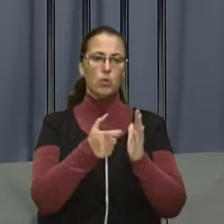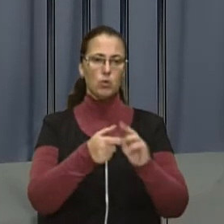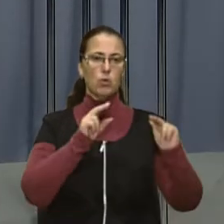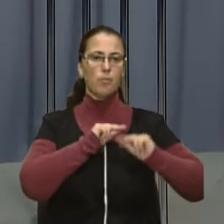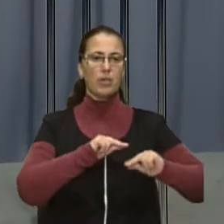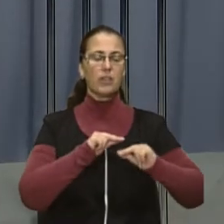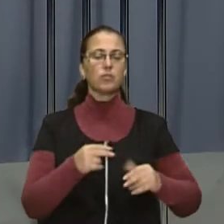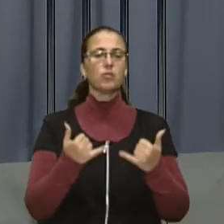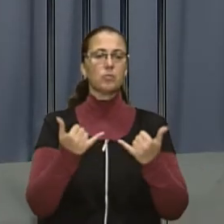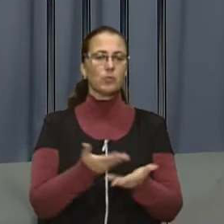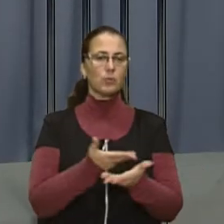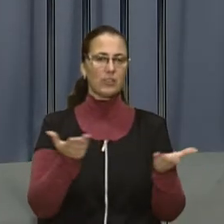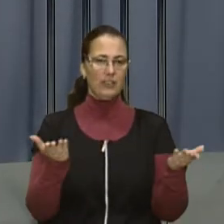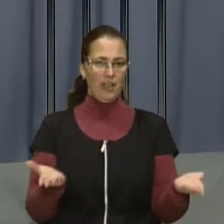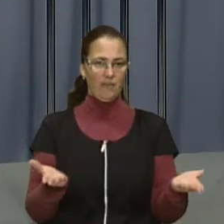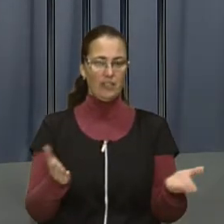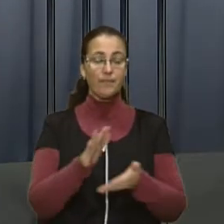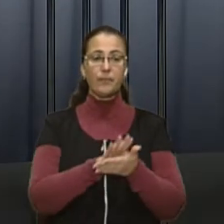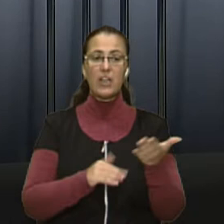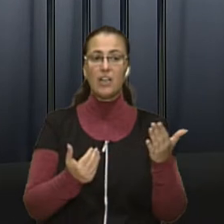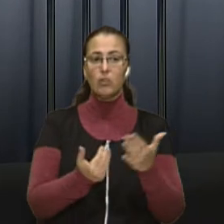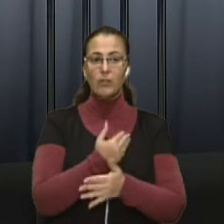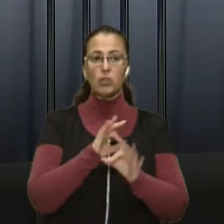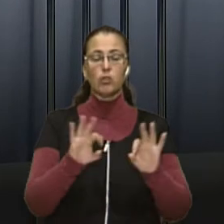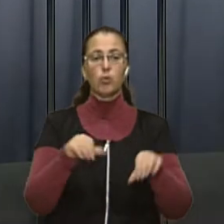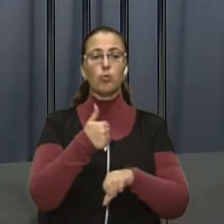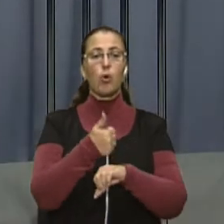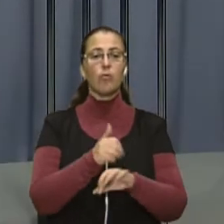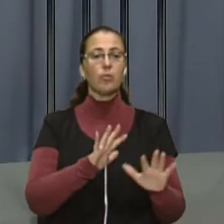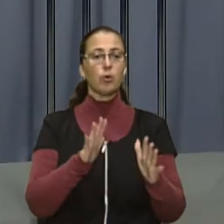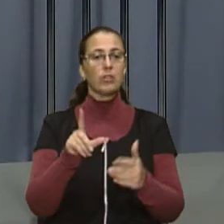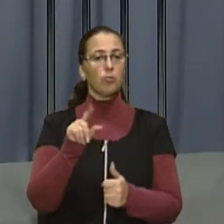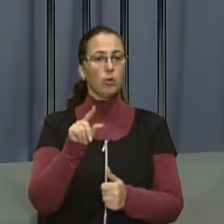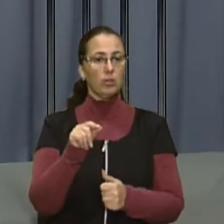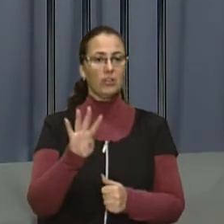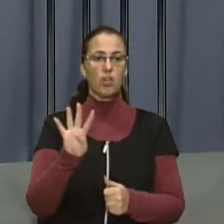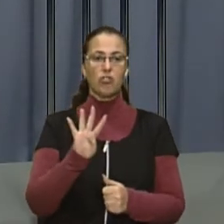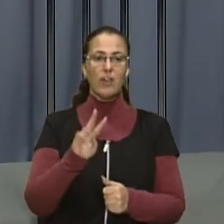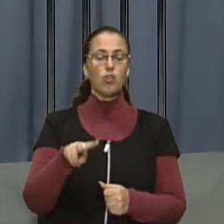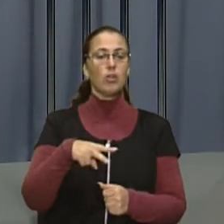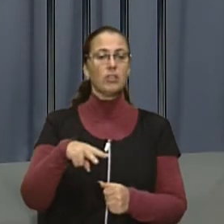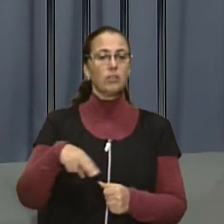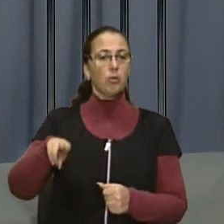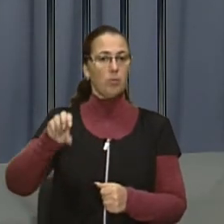перегляд!